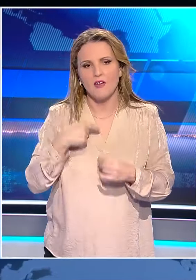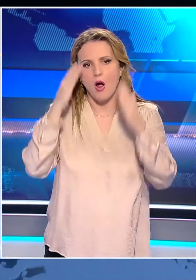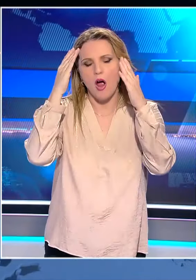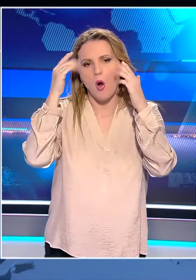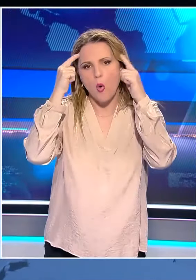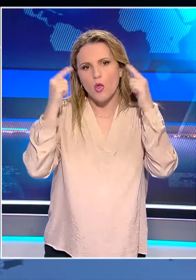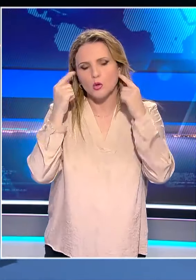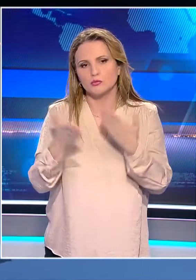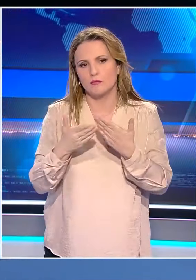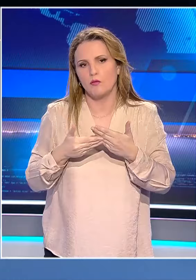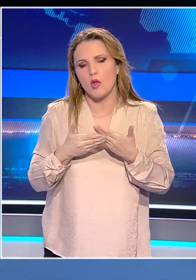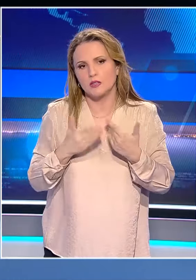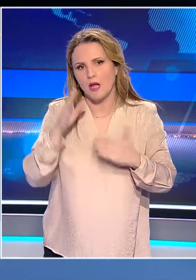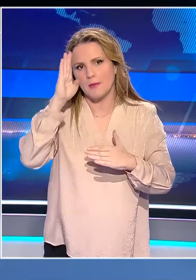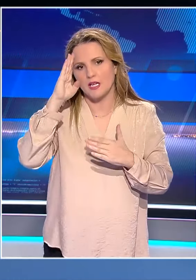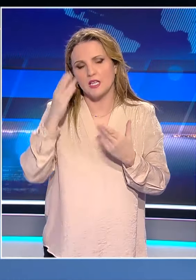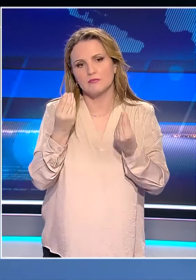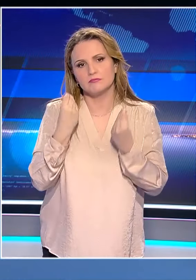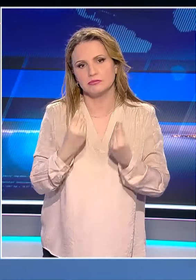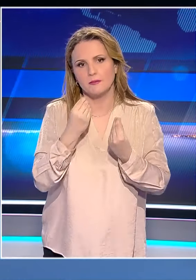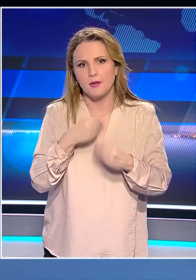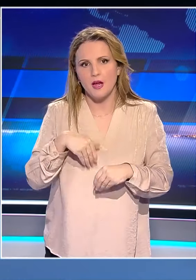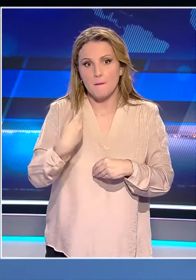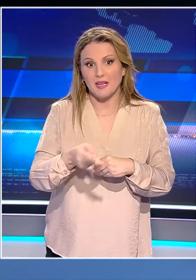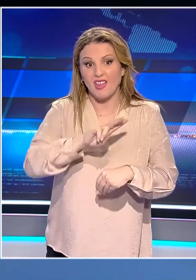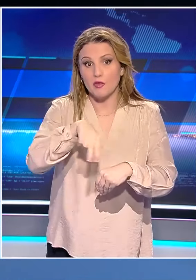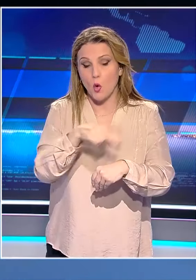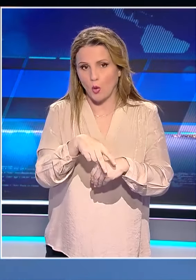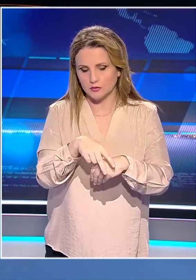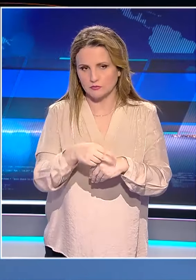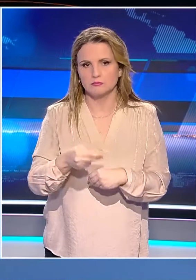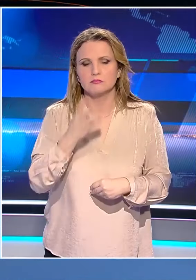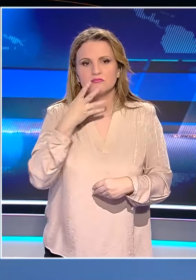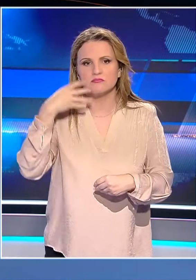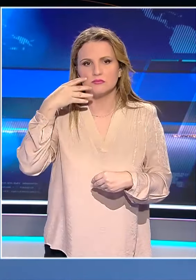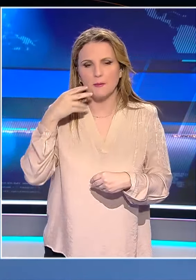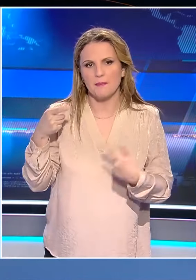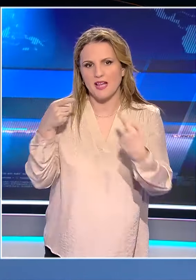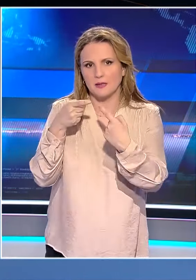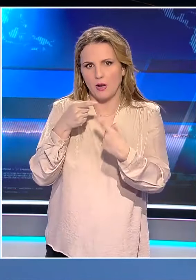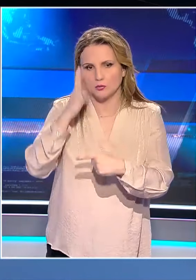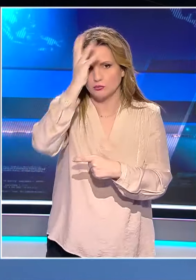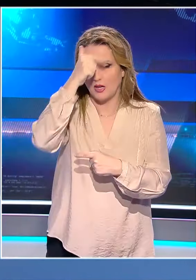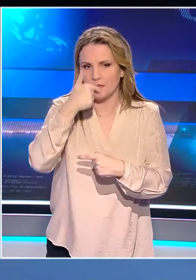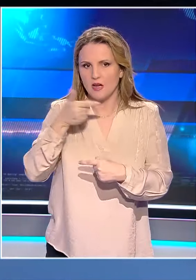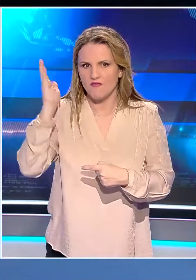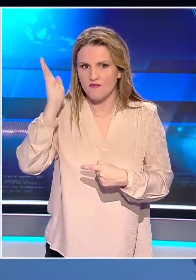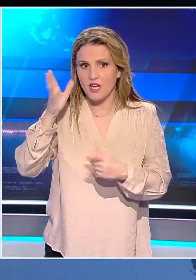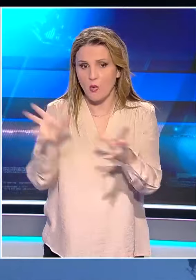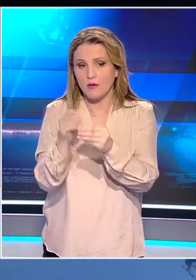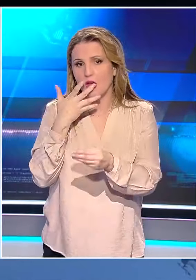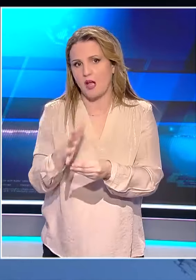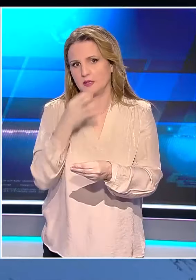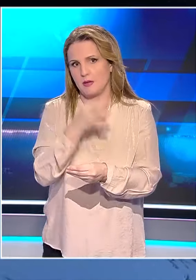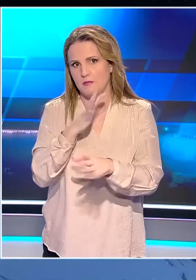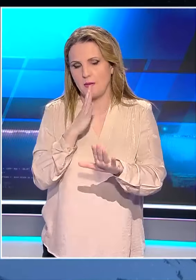ευλογεί την Αμερική. Δύο ώρες μετά το περιστατικό, ο Αμερικανός Πρόεδρος Τζο Μπάιντεν και αντίπαλος του Τραμς στις εκλογιές του Νοεμβρίου καταδίκασε το περιστατικό, ενώ